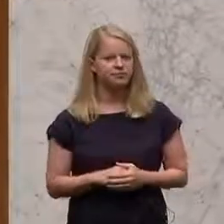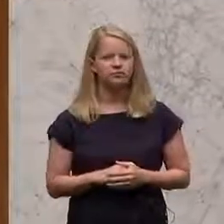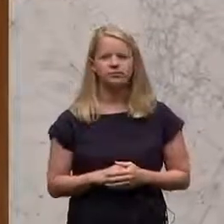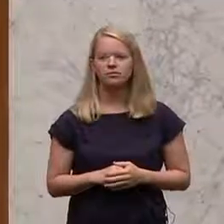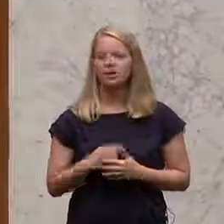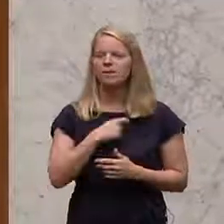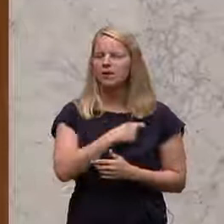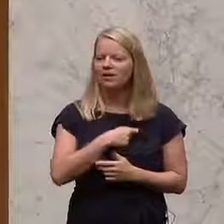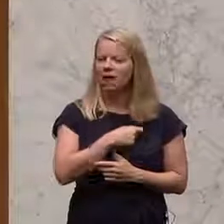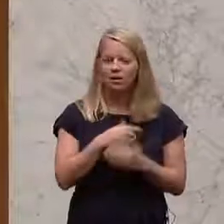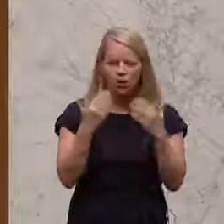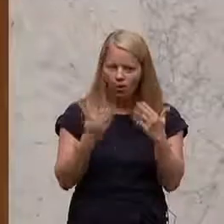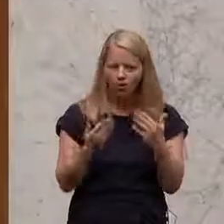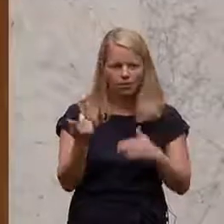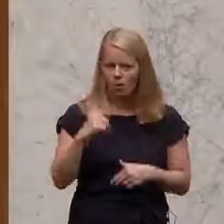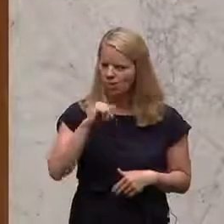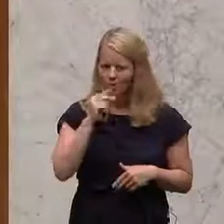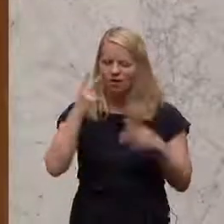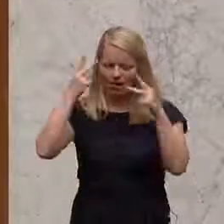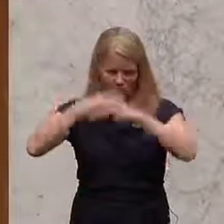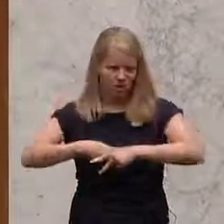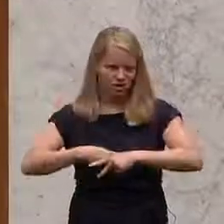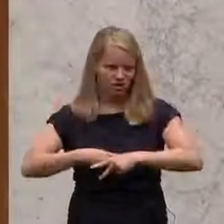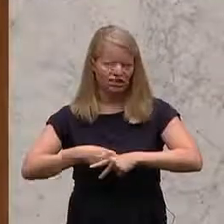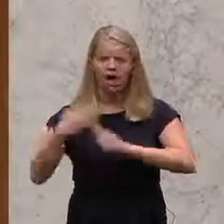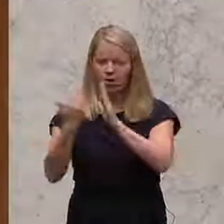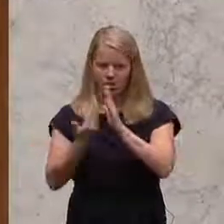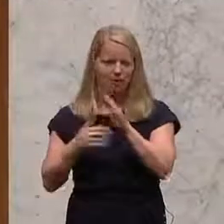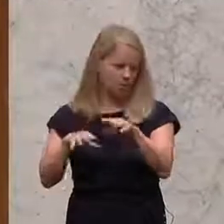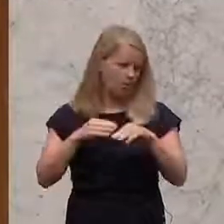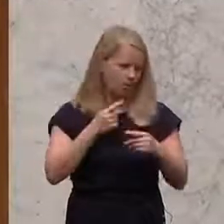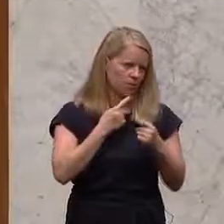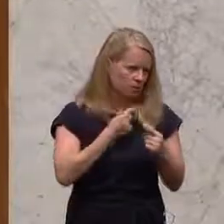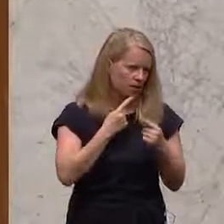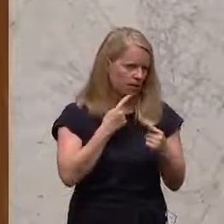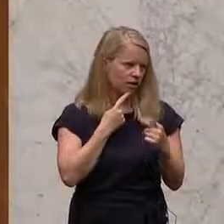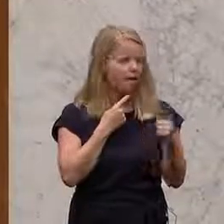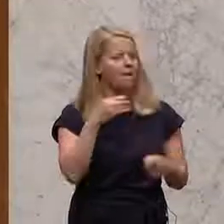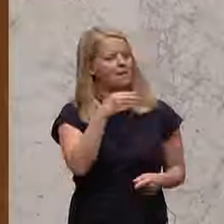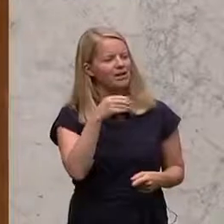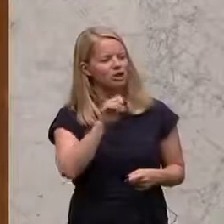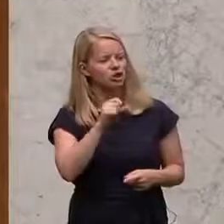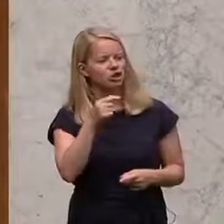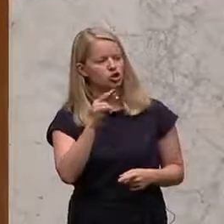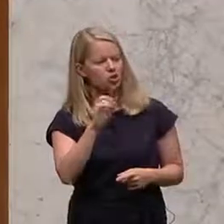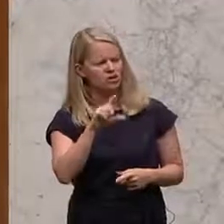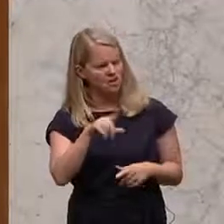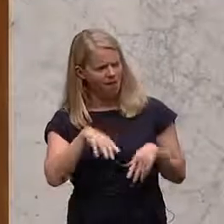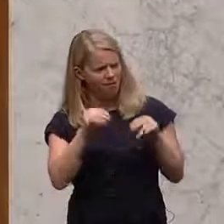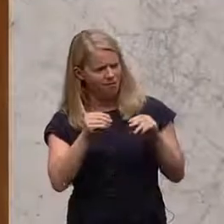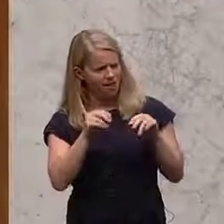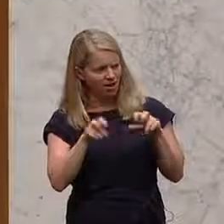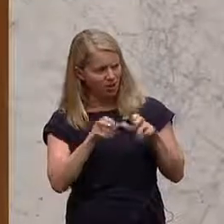heute nicht zustimmen. Und Matthias Strolz, wir haben uns zu Beginn der Legislaturperiode zusammengesetzt. Wir haben